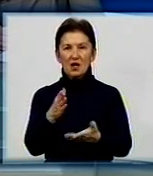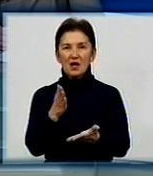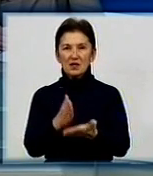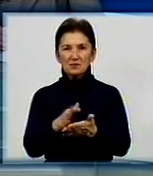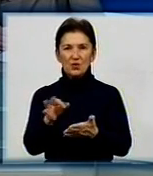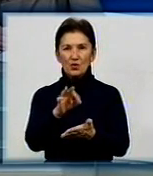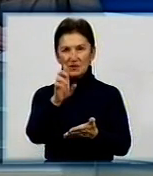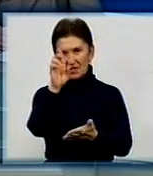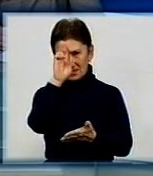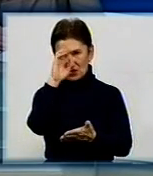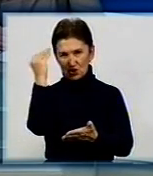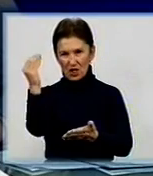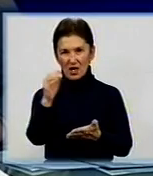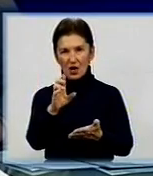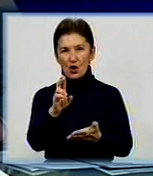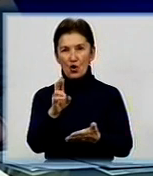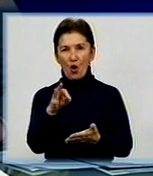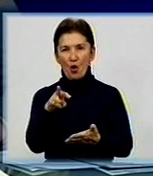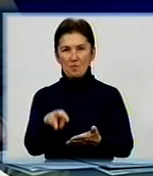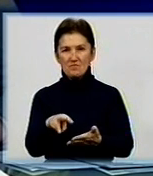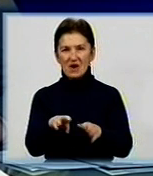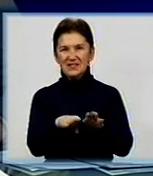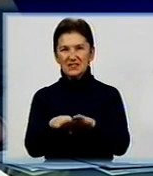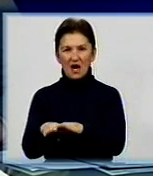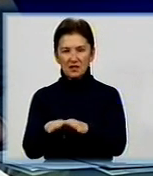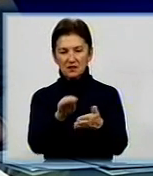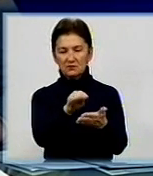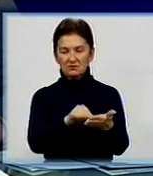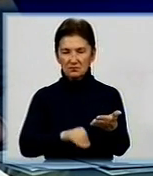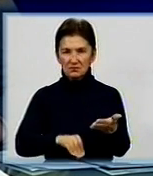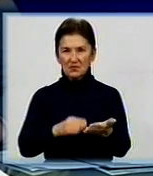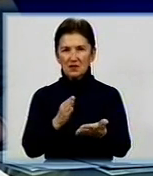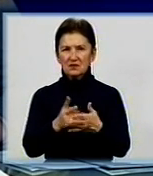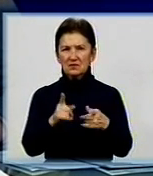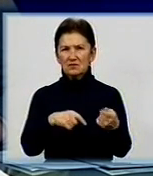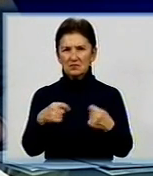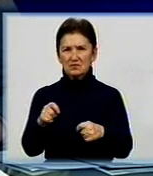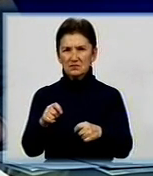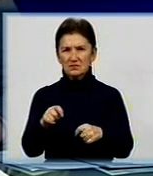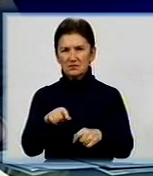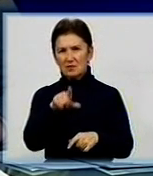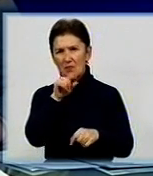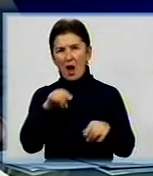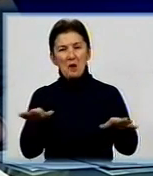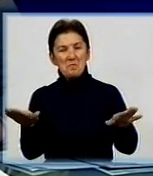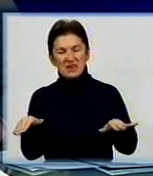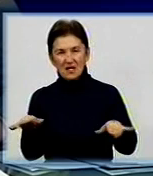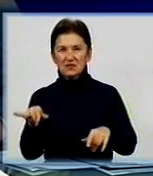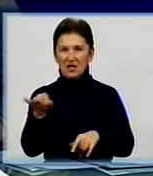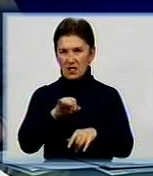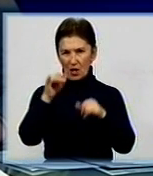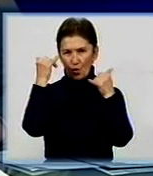з даними Держкомстату, засвідчення того, що збільшилася реалізація на забій худоби і птиці, що також немаловажливе.